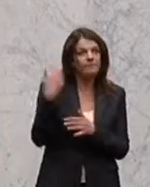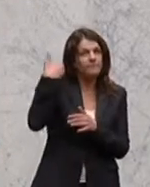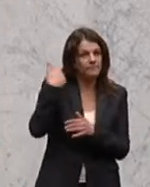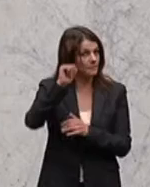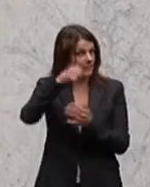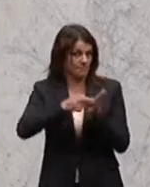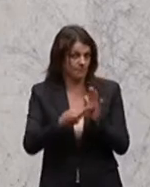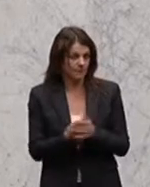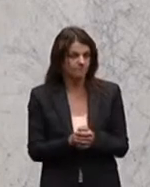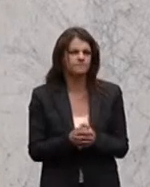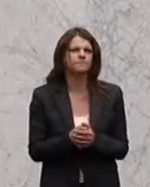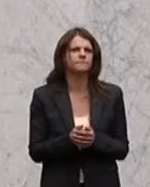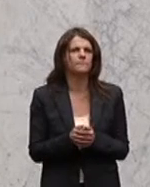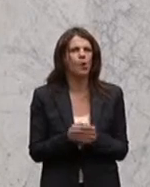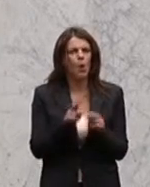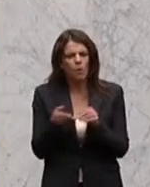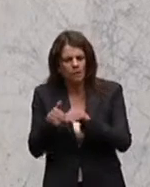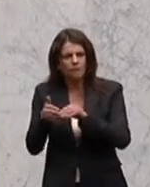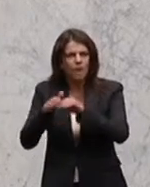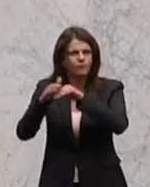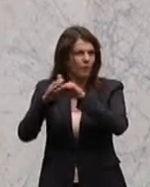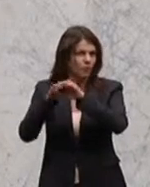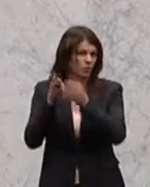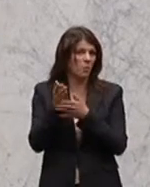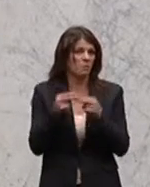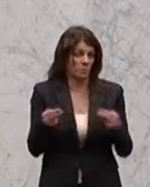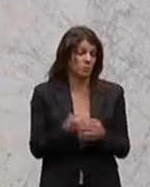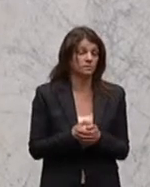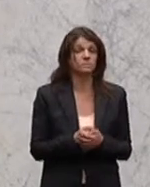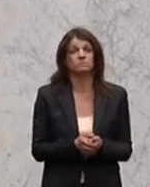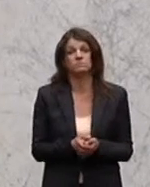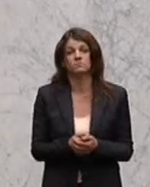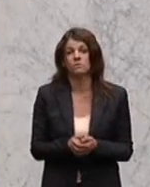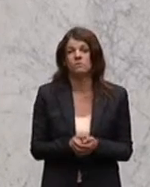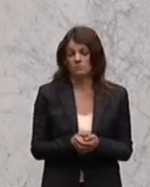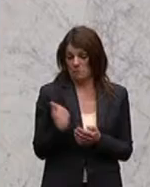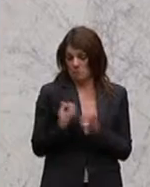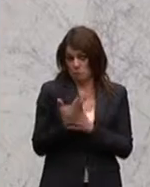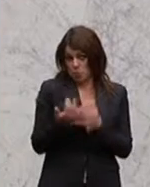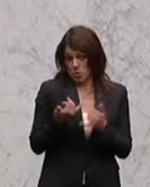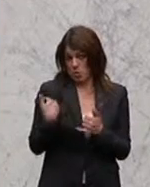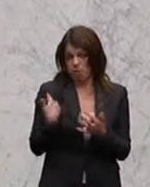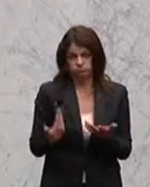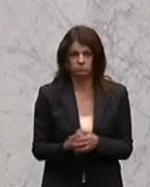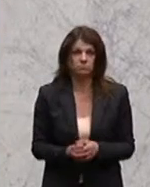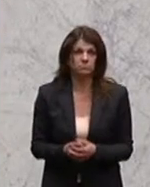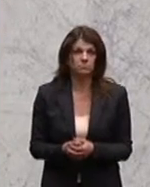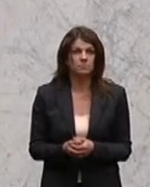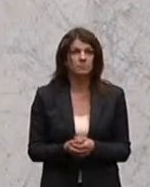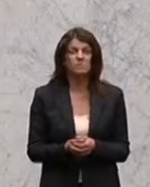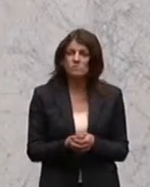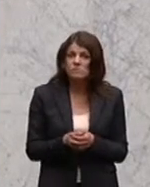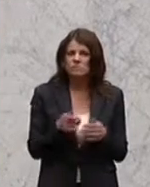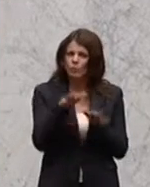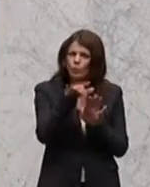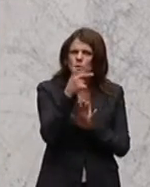ursprünglich ohne Zugabe seitens des Bundes, damals schon im heurigen Frühjahr, dann ist bei den